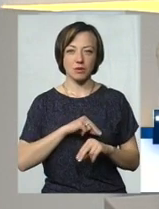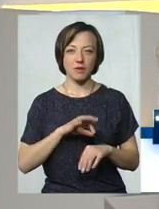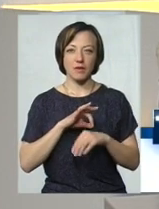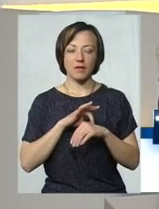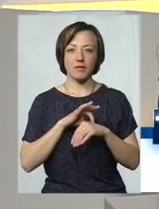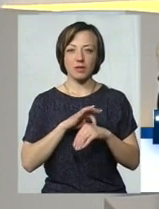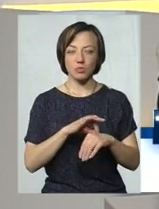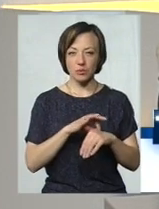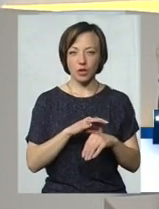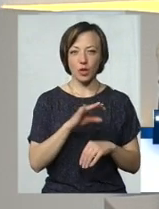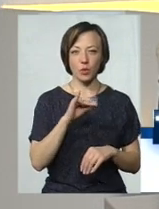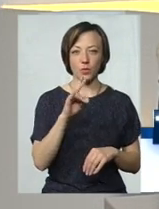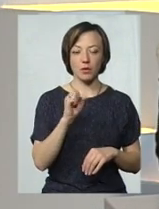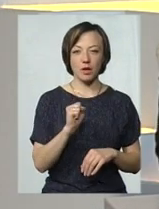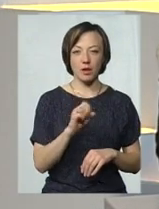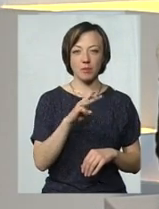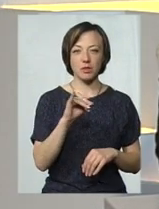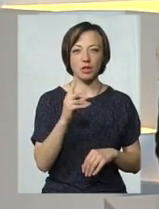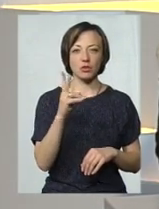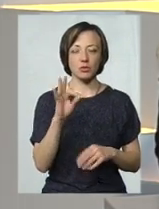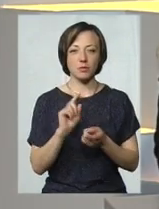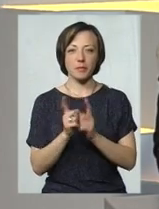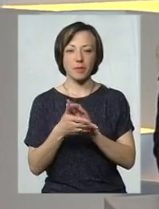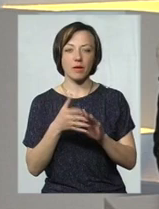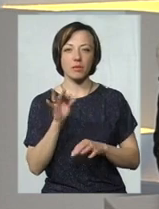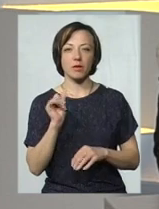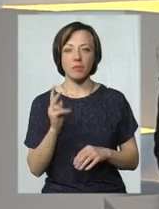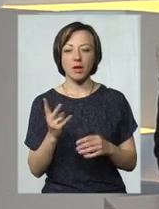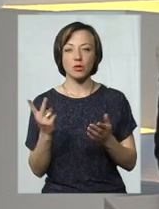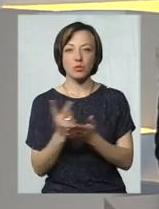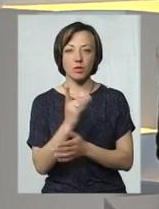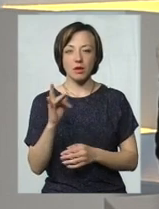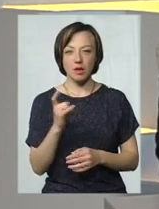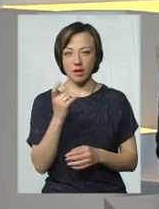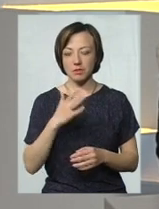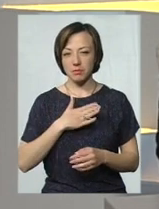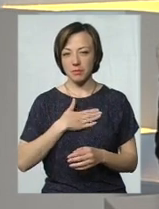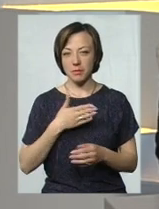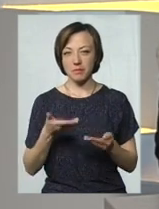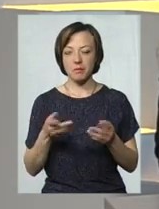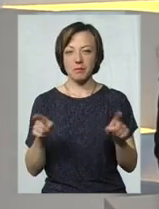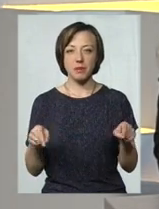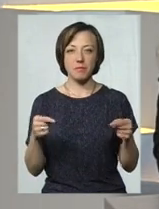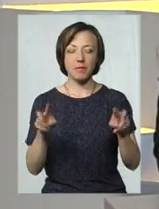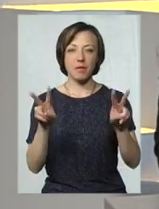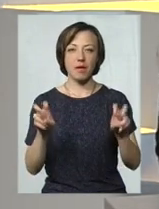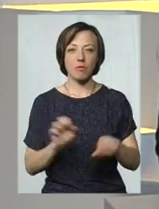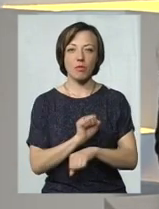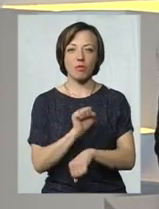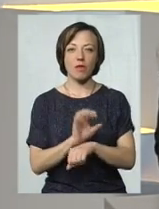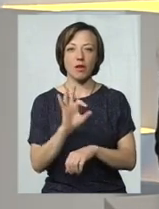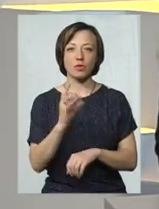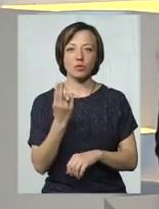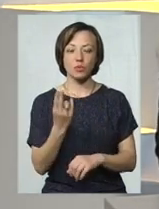Юно Мітрашко, сурдопереклад Ольга Рибак. Сьогодні вже вдруге за цей тиждень у цій студії ми піднімаємо тему блокування соціальних мереж,